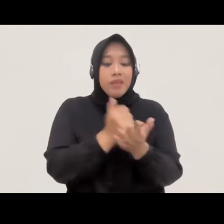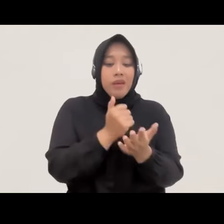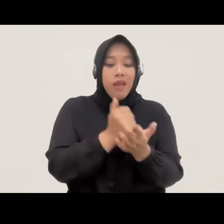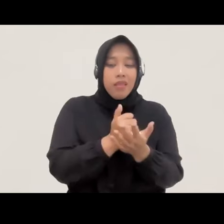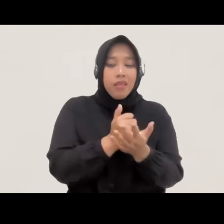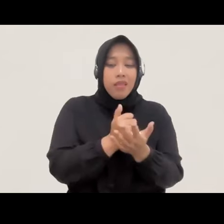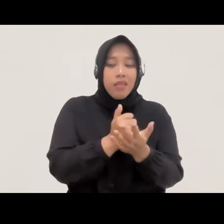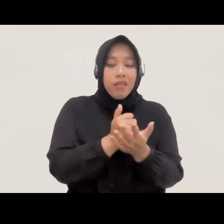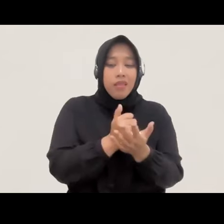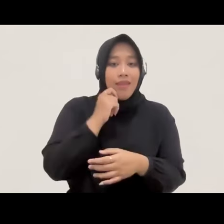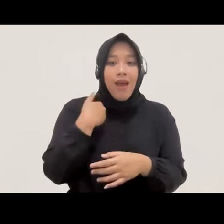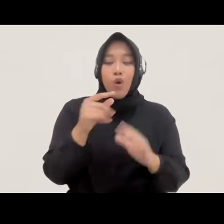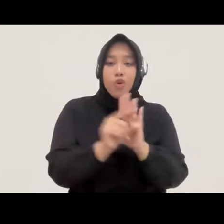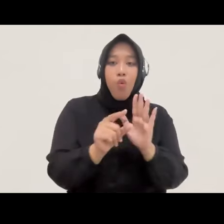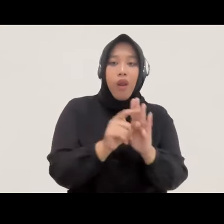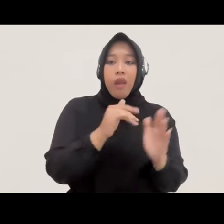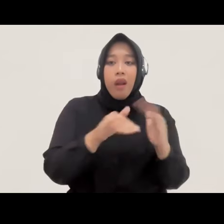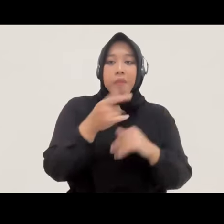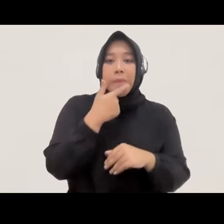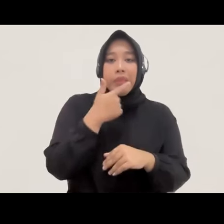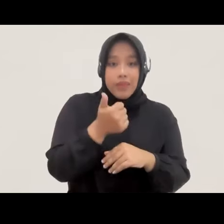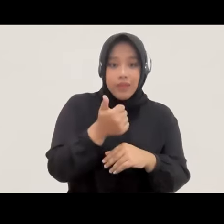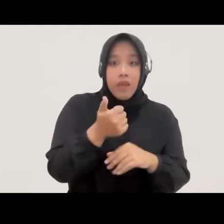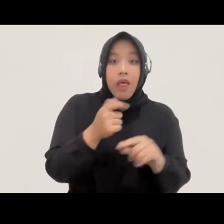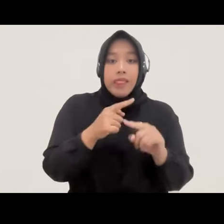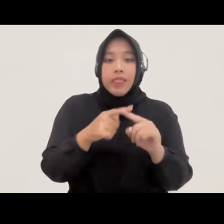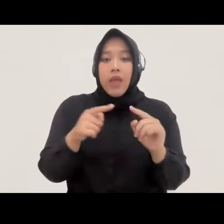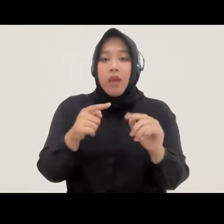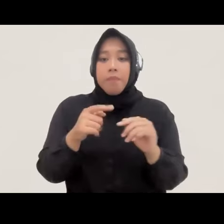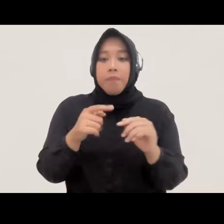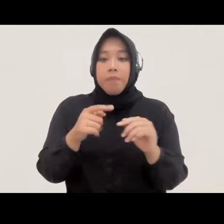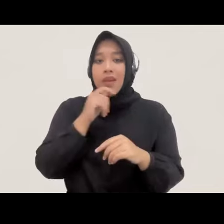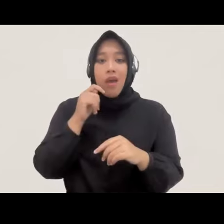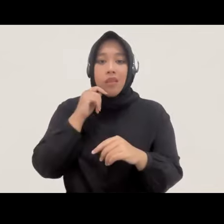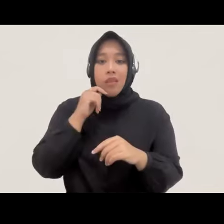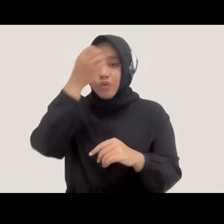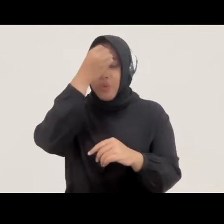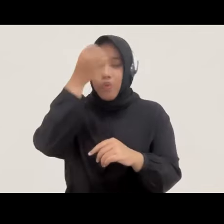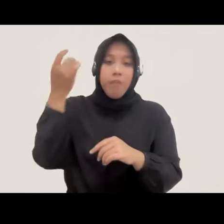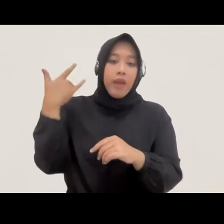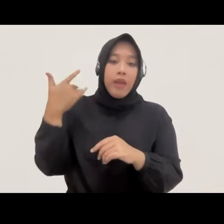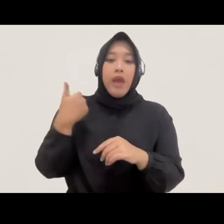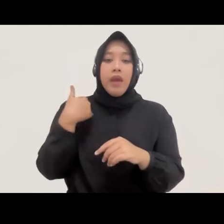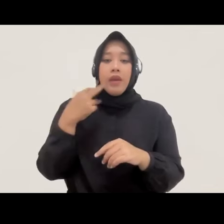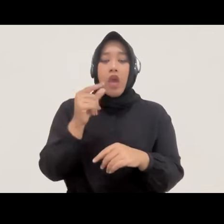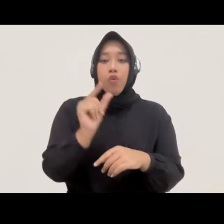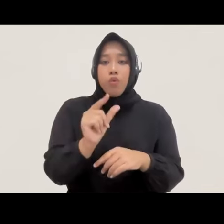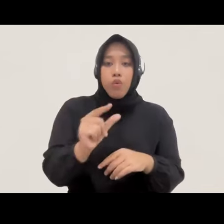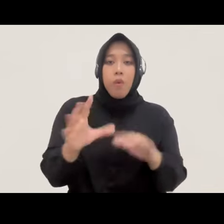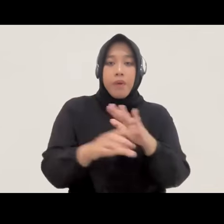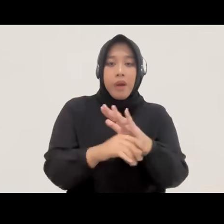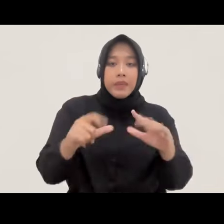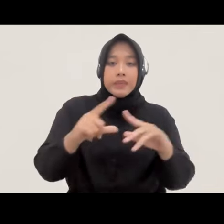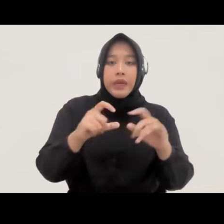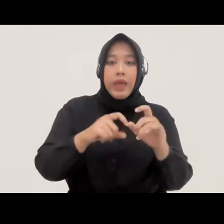oleh legislator tapi malah ditinggalkan tadi ada RUU perampasan aset RUU pemberantasan transaksi uang